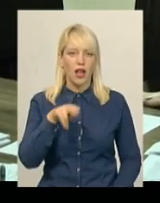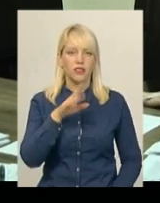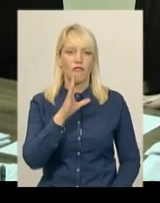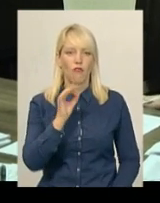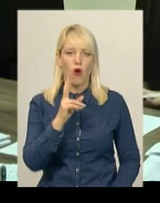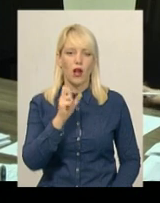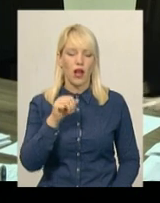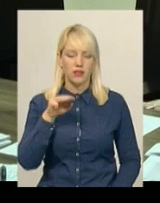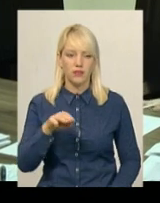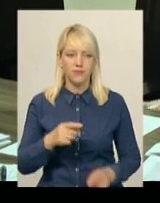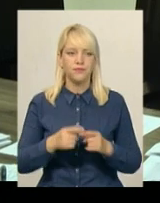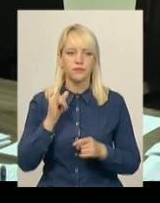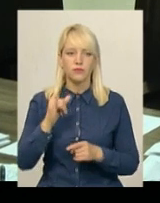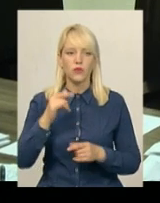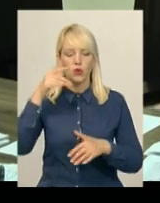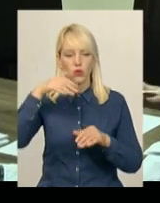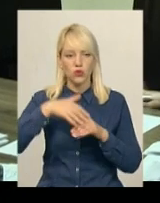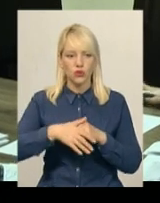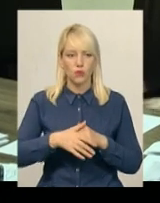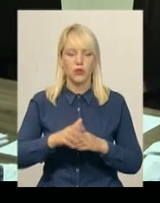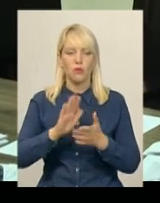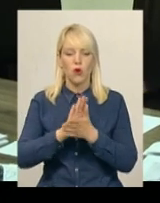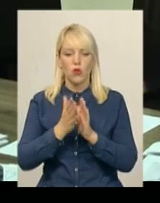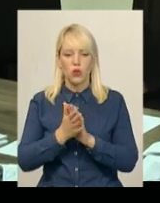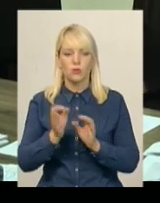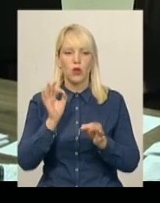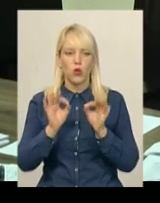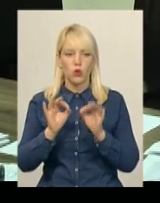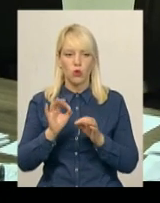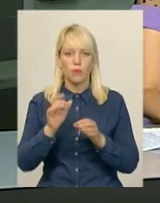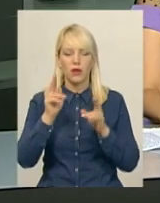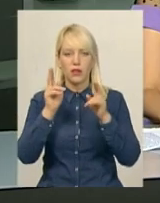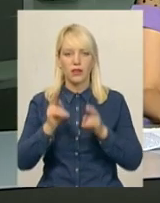і норм Кримінального процесуального кодексу.